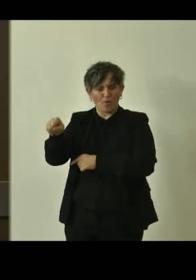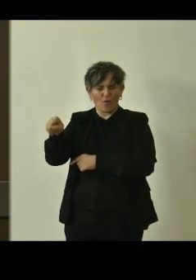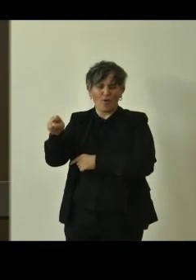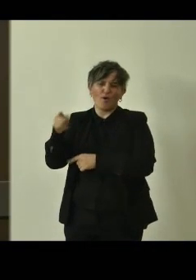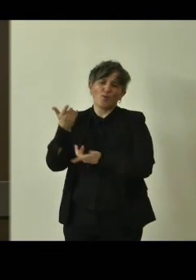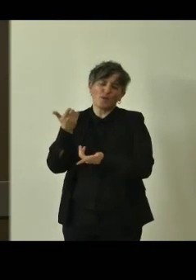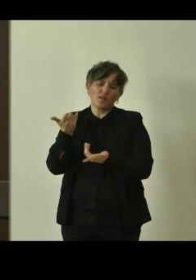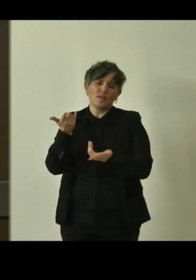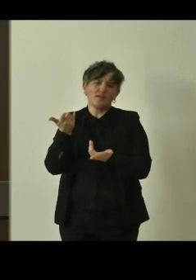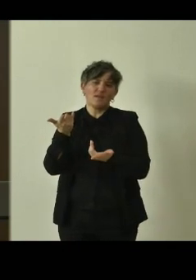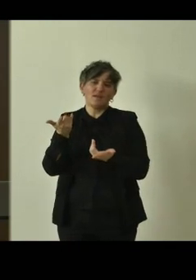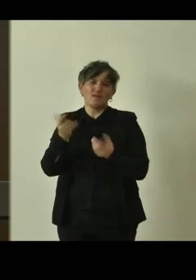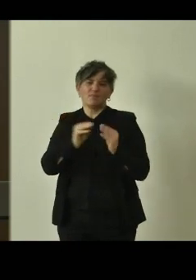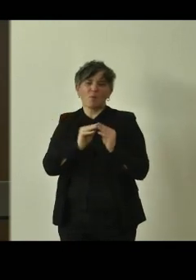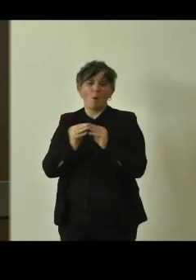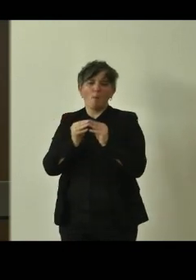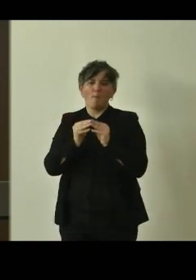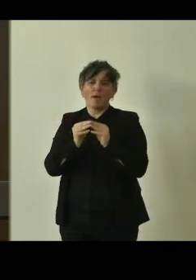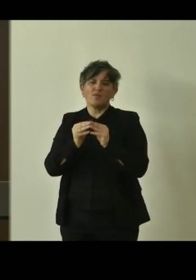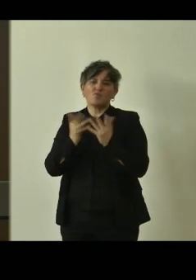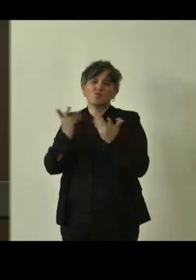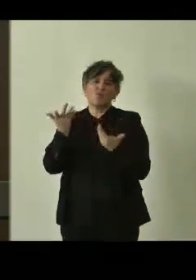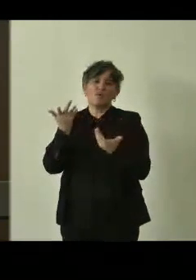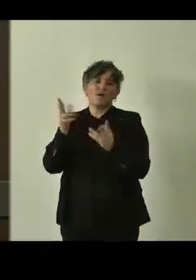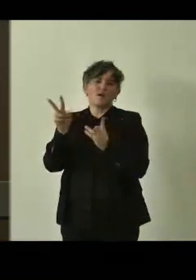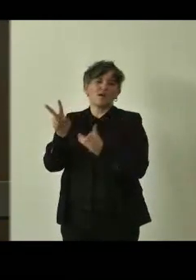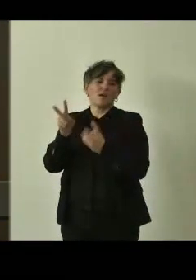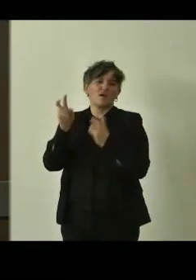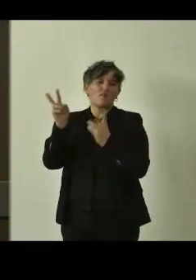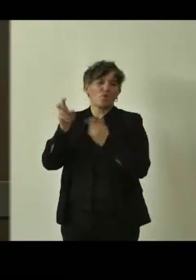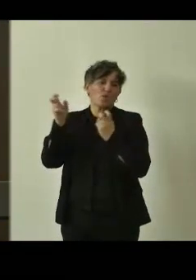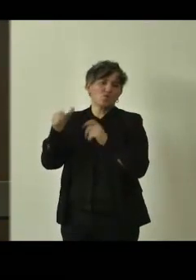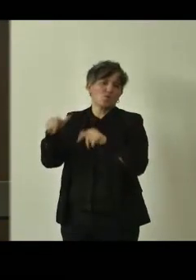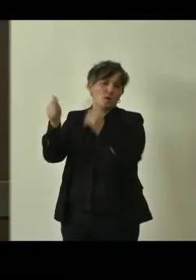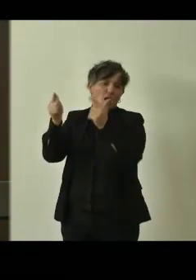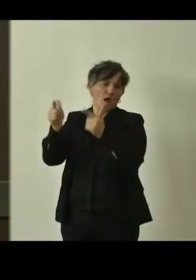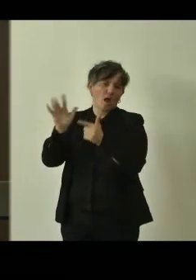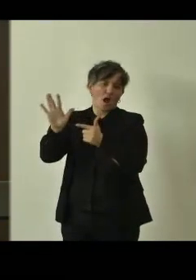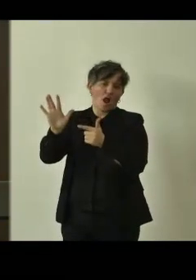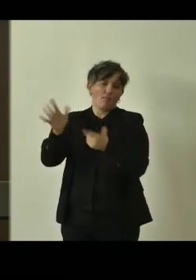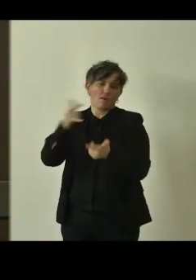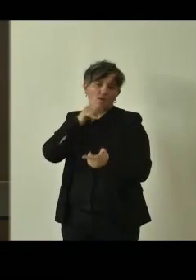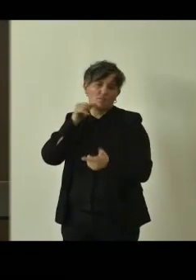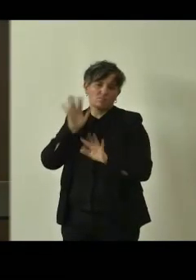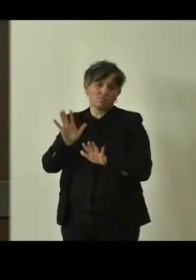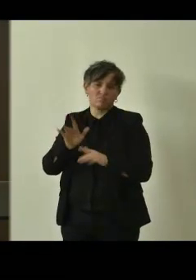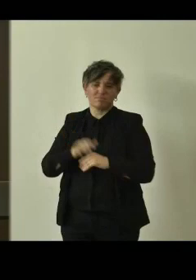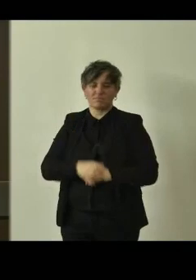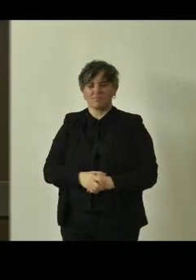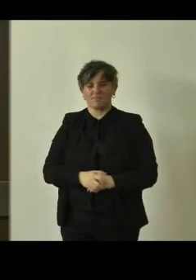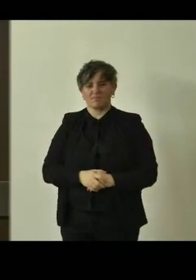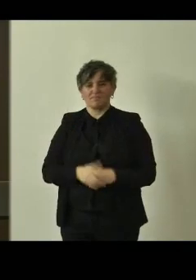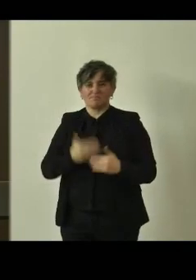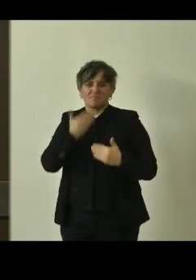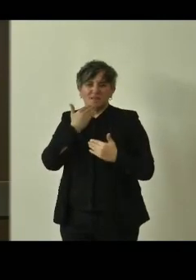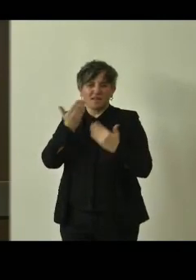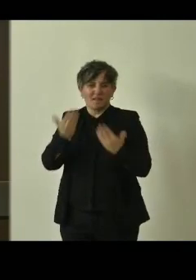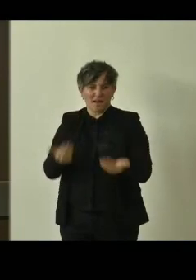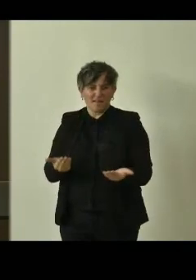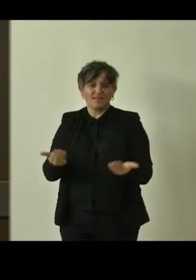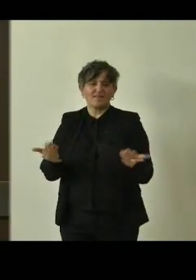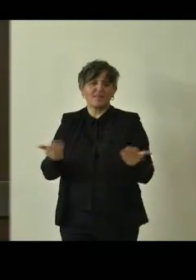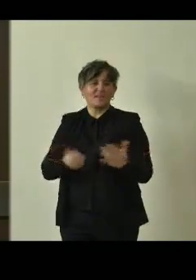facilitare la flusione del bene comune. Vi ringrazio